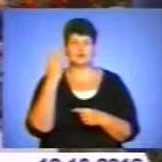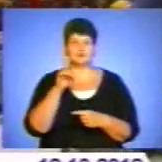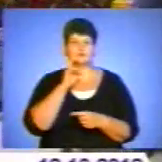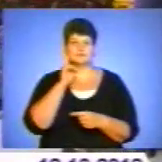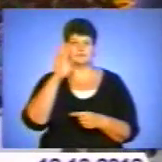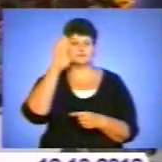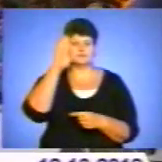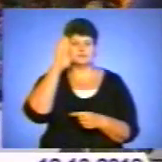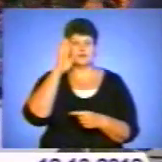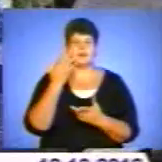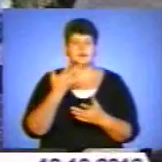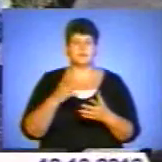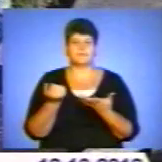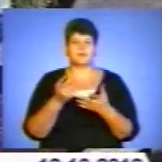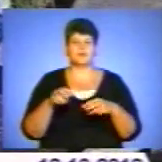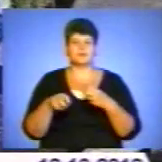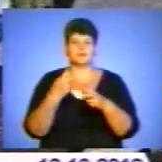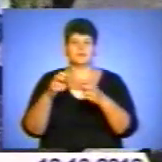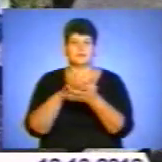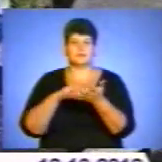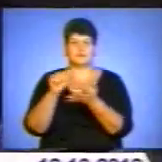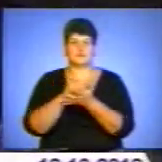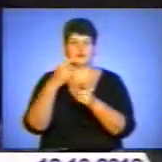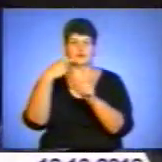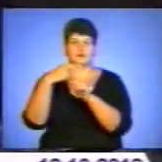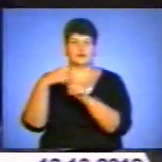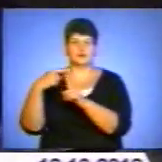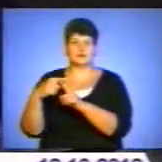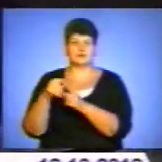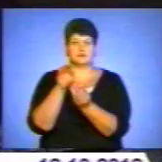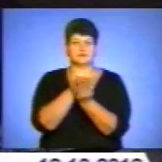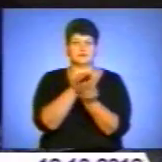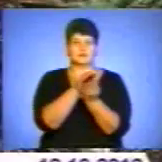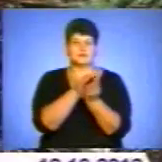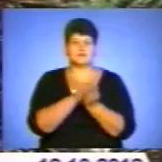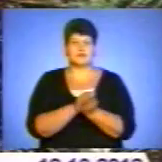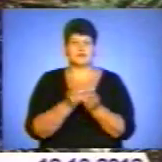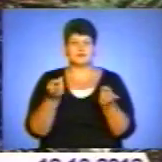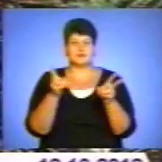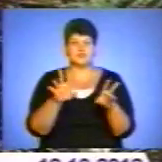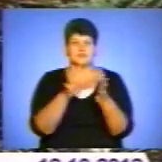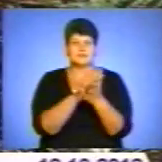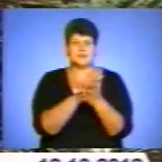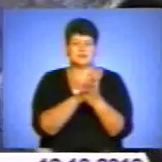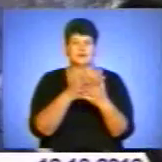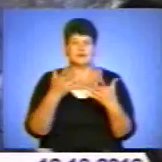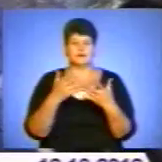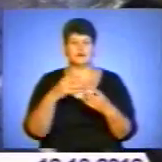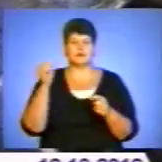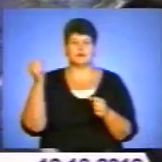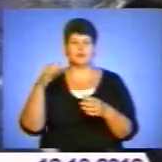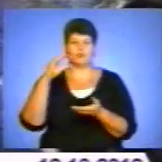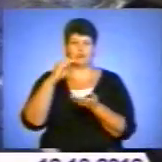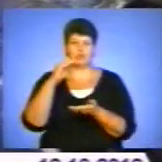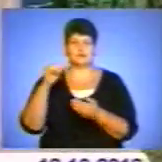тернополян, які понівечили гранітні пам'ятники та хрести, розтрощили огорожі і залишили сміття, серед якого пляшки спід спиртного